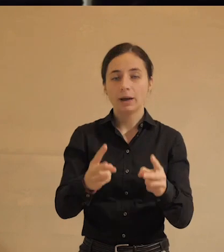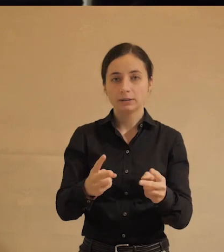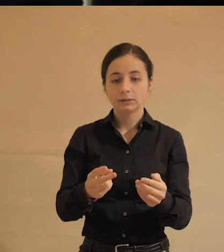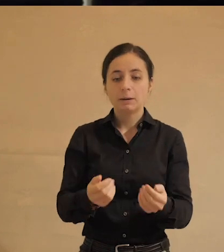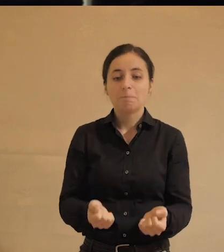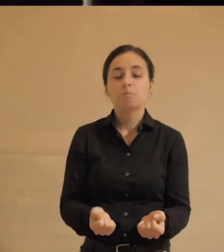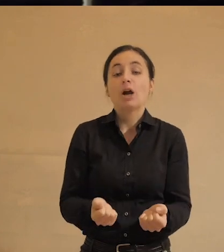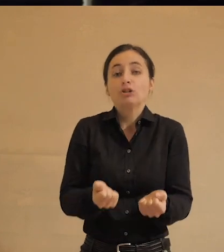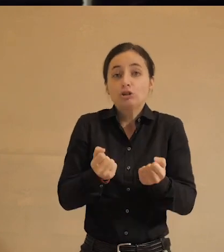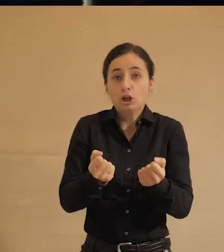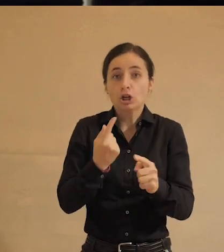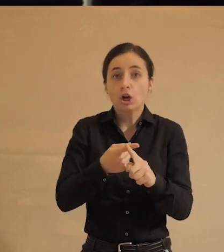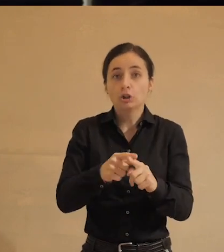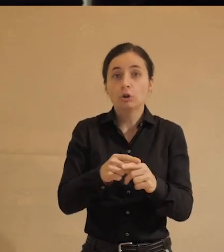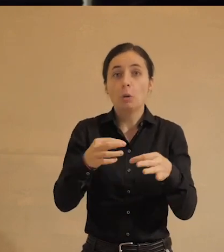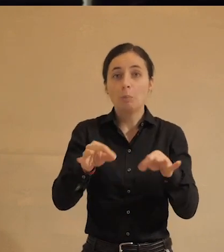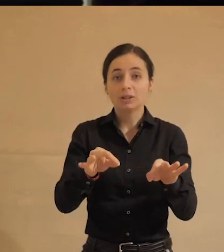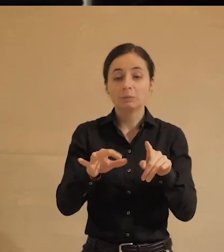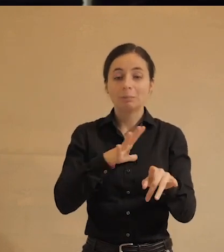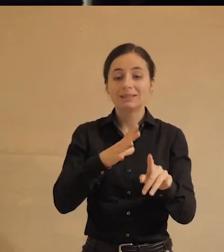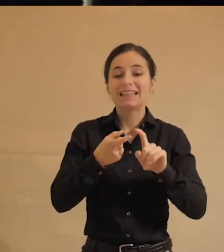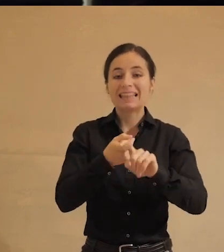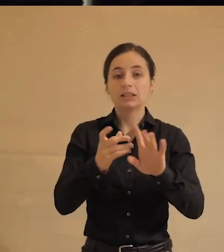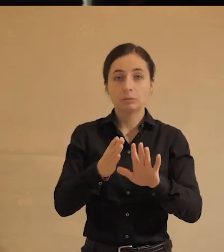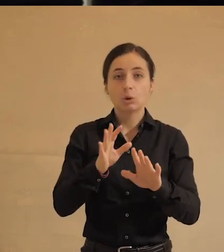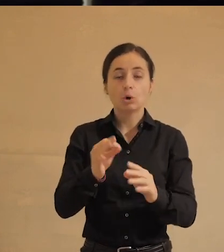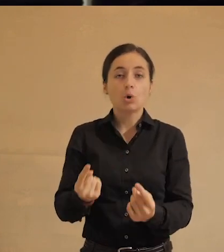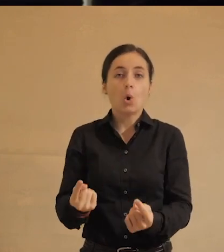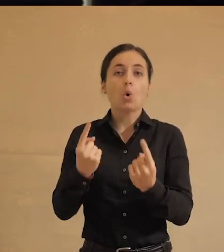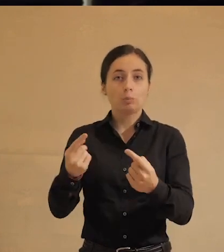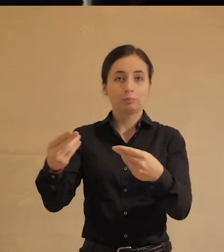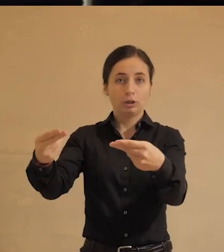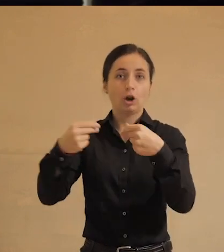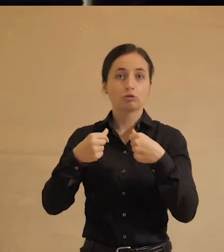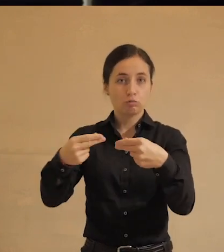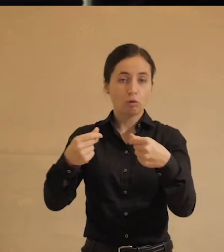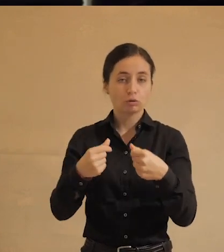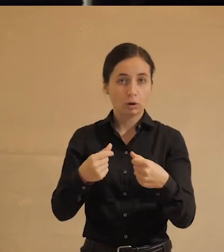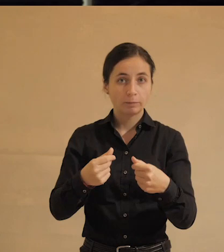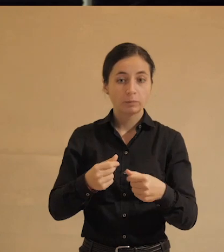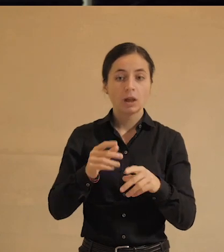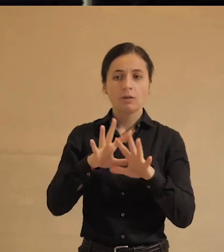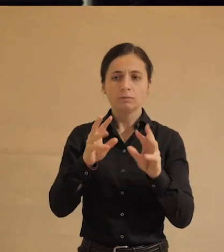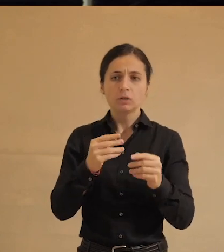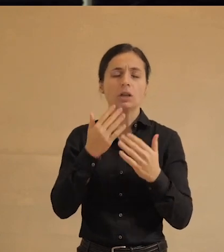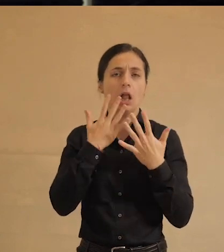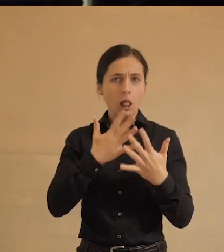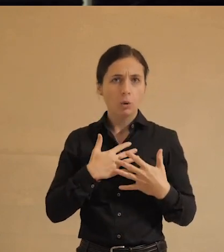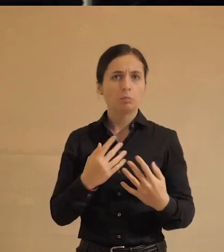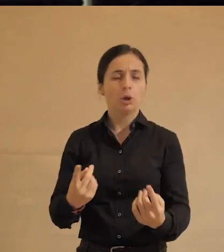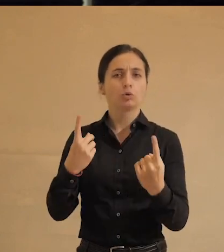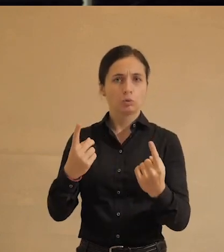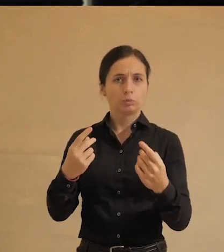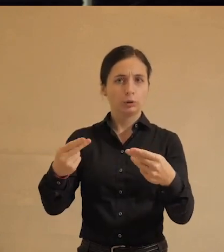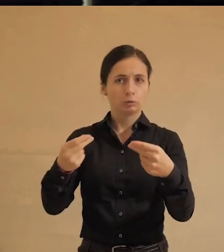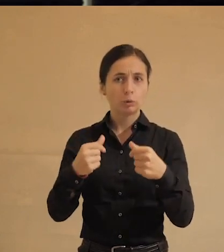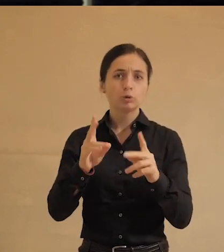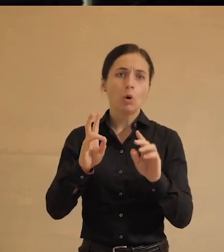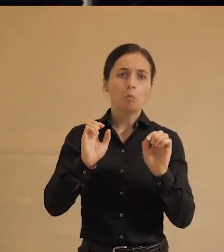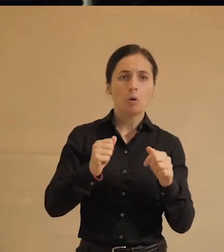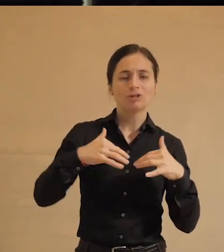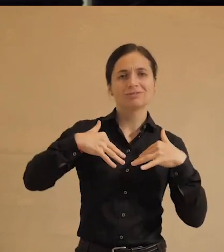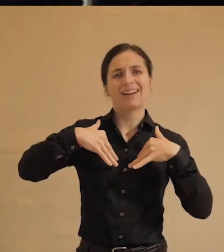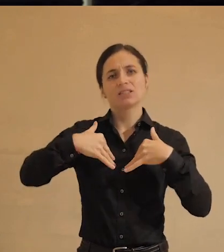сетку поддержки, которая позволяет им быть независимыми от крупных спонсоров. Потому что все любят крупных спонсоров, но он может там